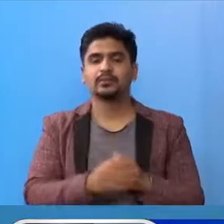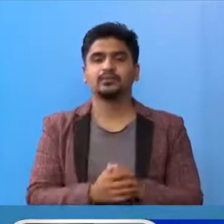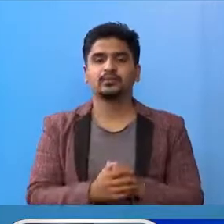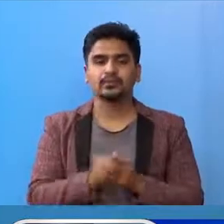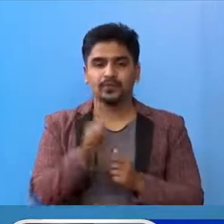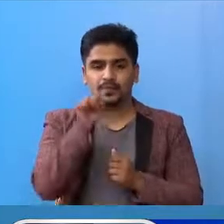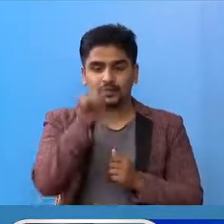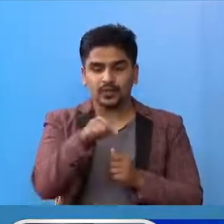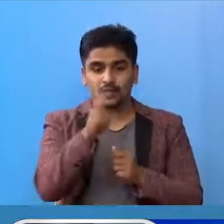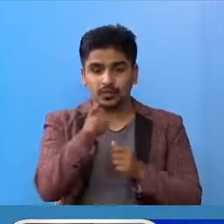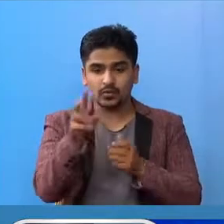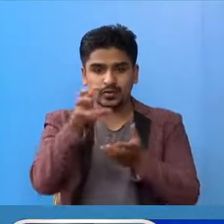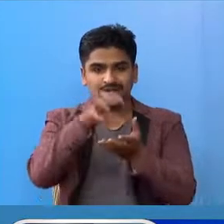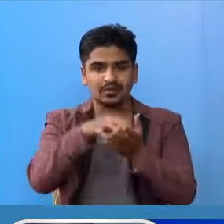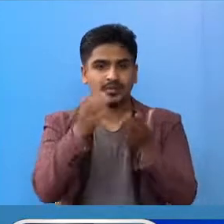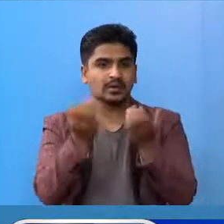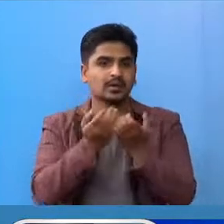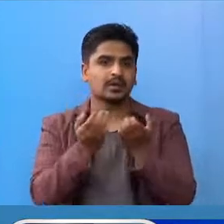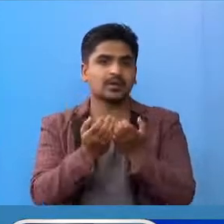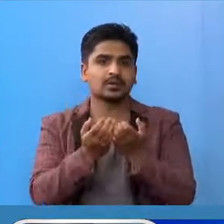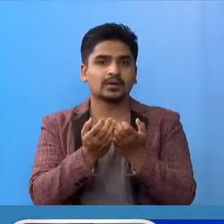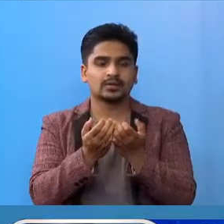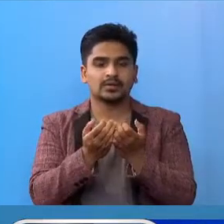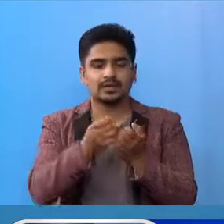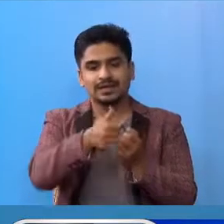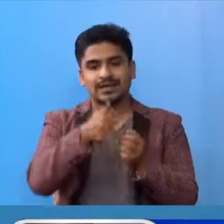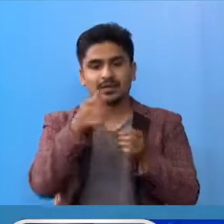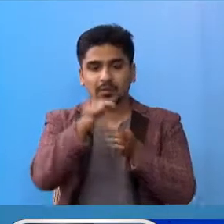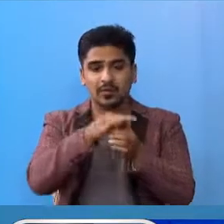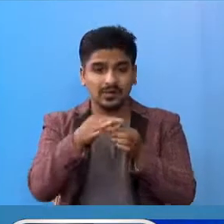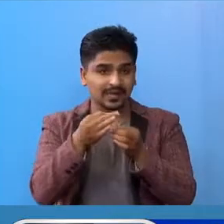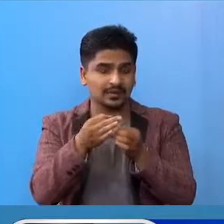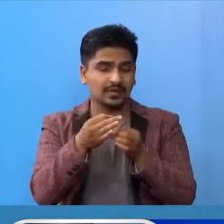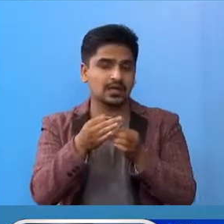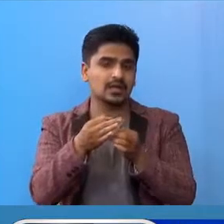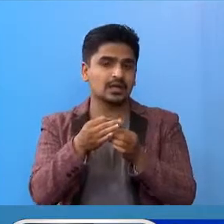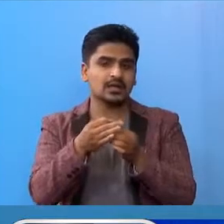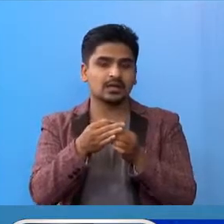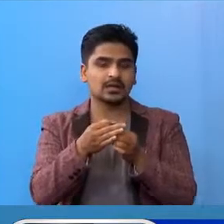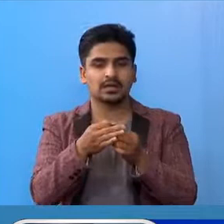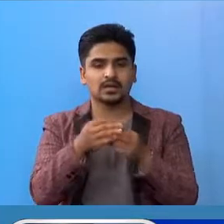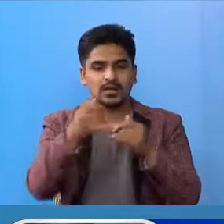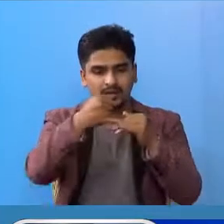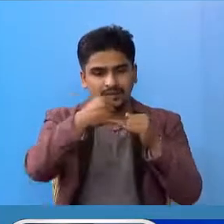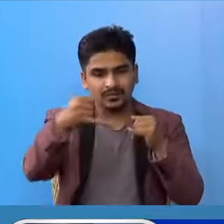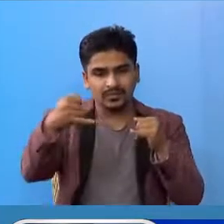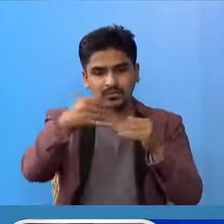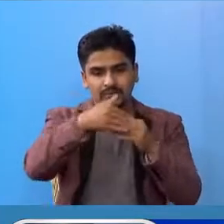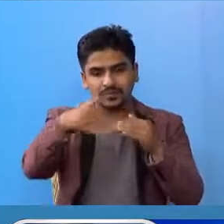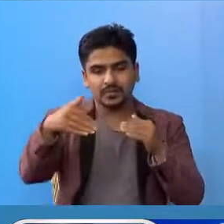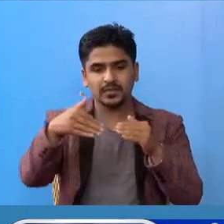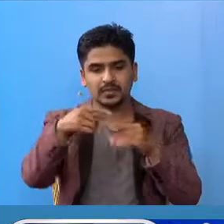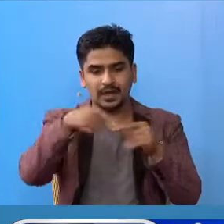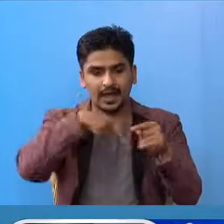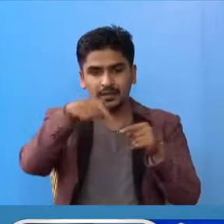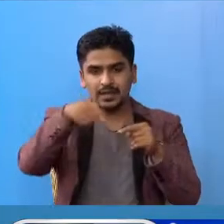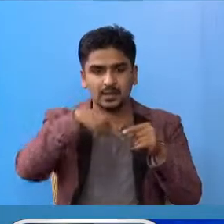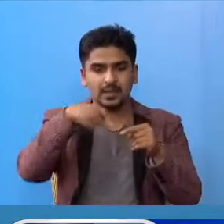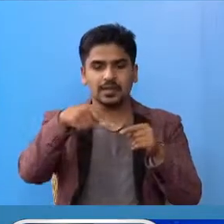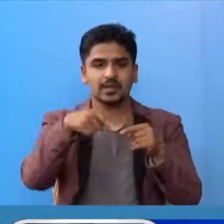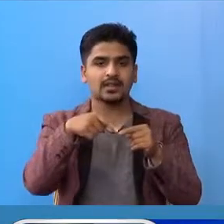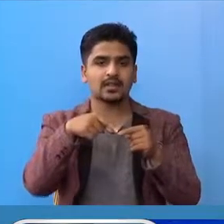यो उप्तठाउं मां गरिये को कुसल बेवस स्थापन बोडर मां गरियेको आबज्जाबत